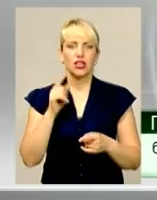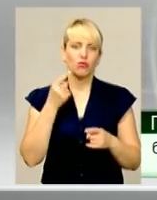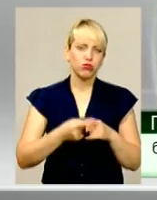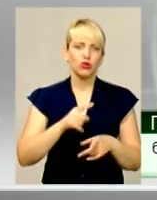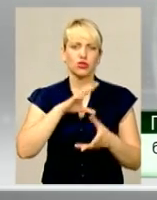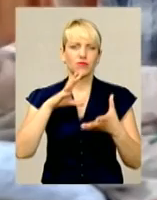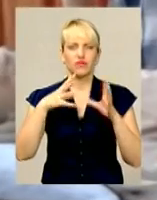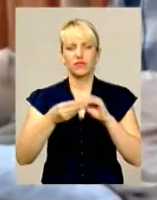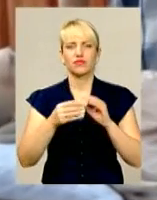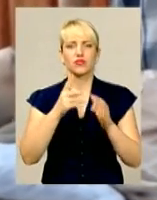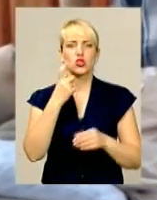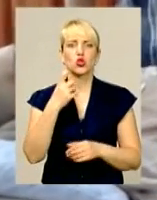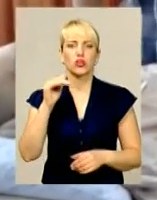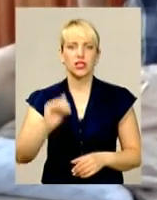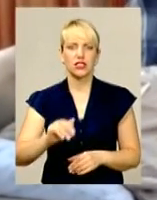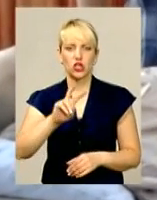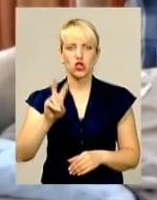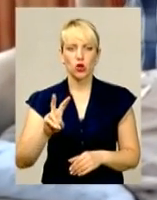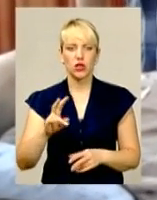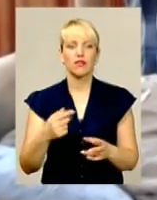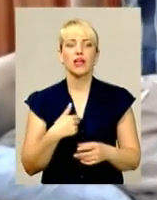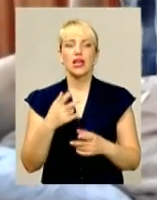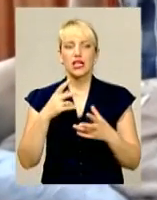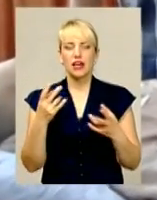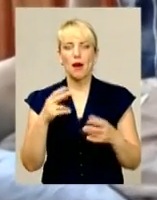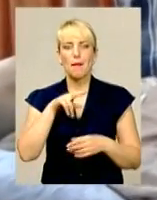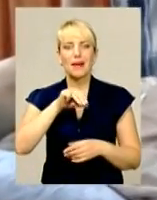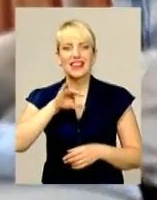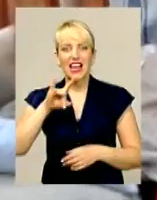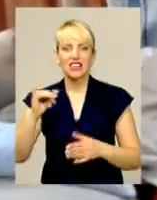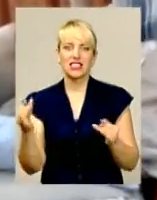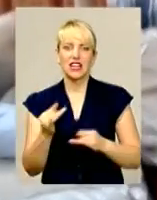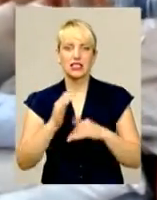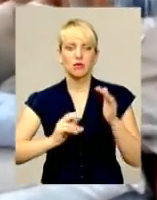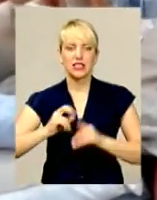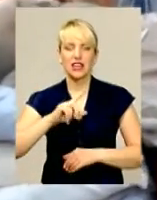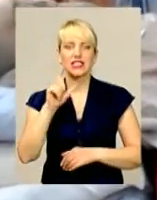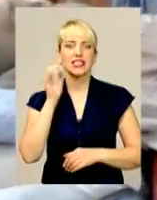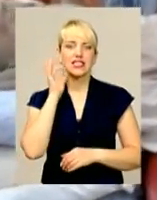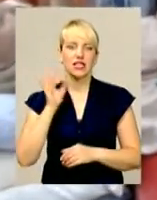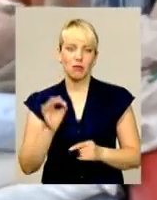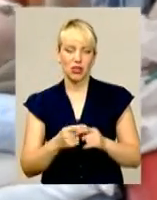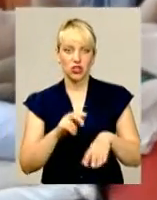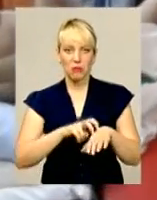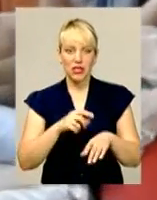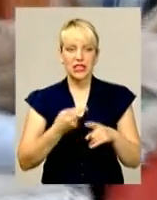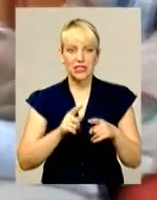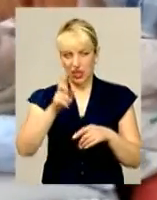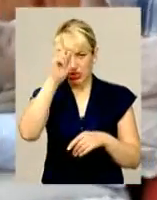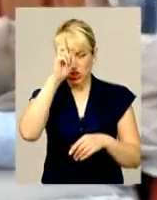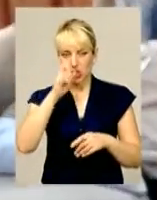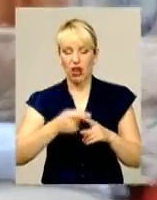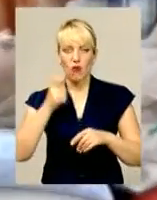доларів должно бути на кармані. Водночас Олександром Петраківським зацікавилися спеціалісти Німеччини. Саме медикам цієї держави